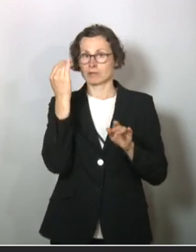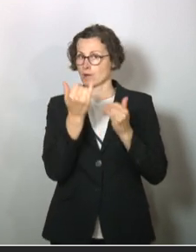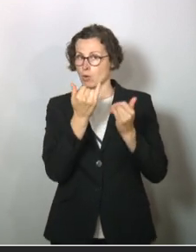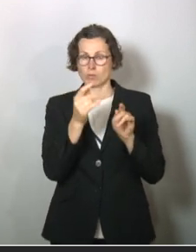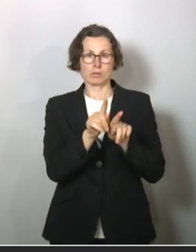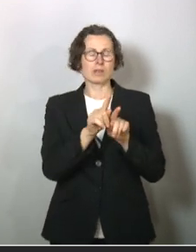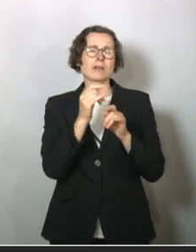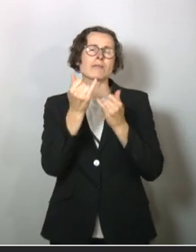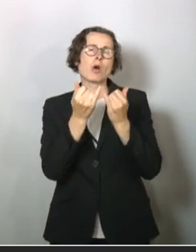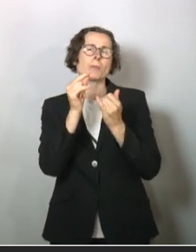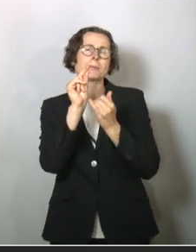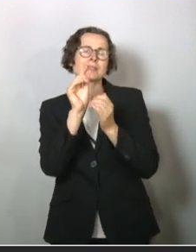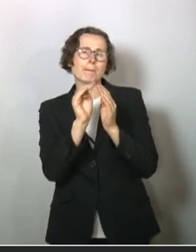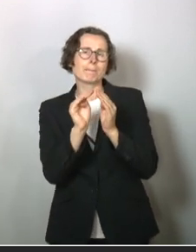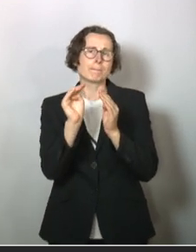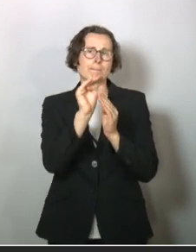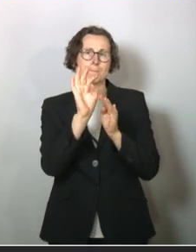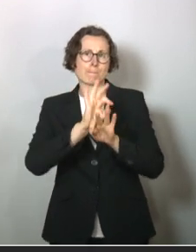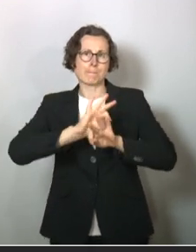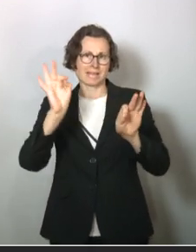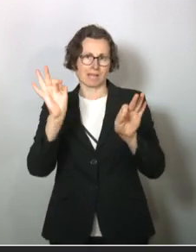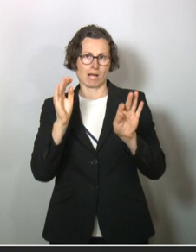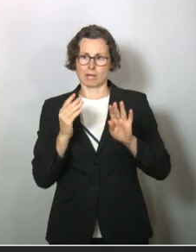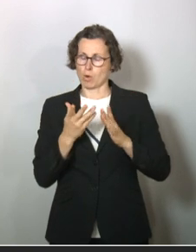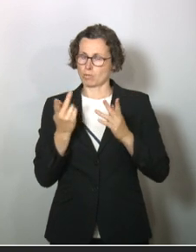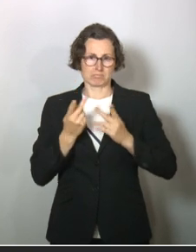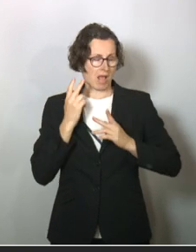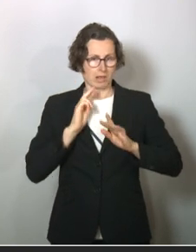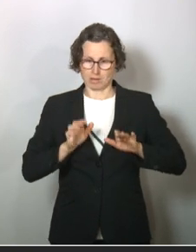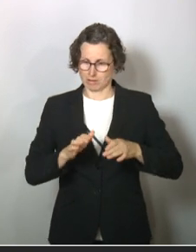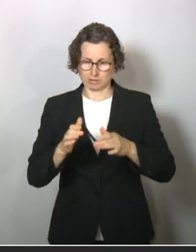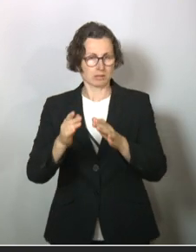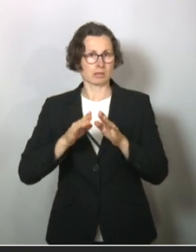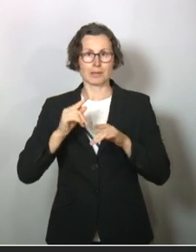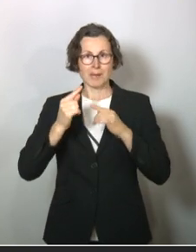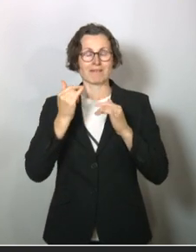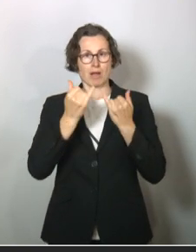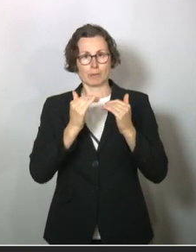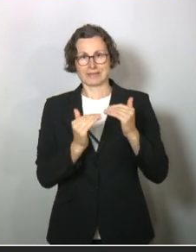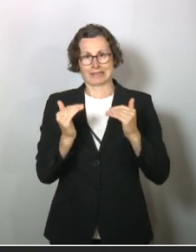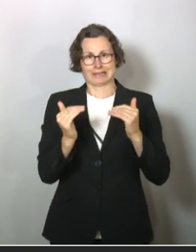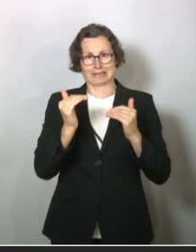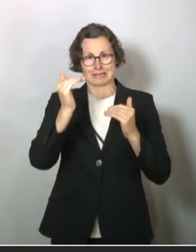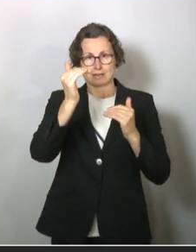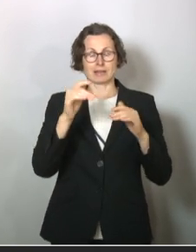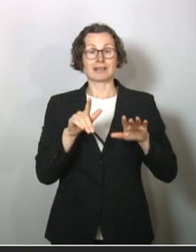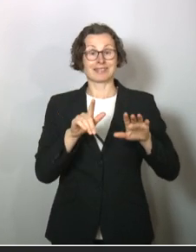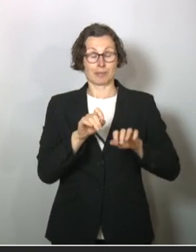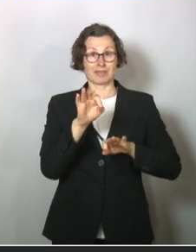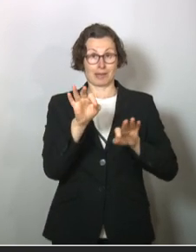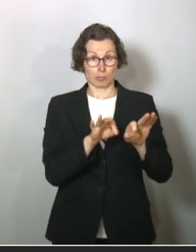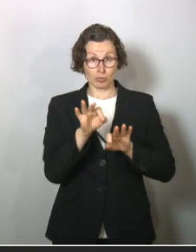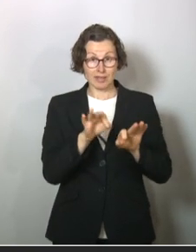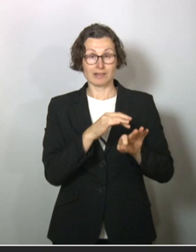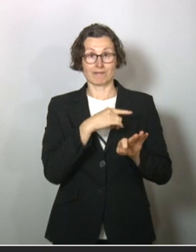haben eine bessere Charakteristik über alle Alterskohorten hinweg. Deutlich bessere. 70% der Verstorbenen in